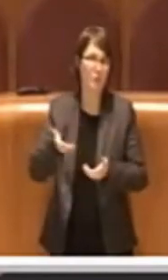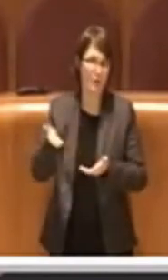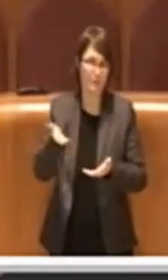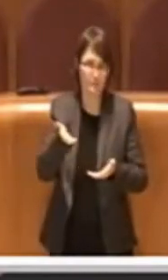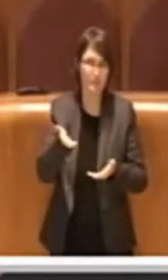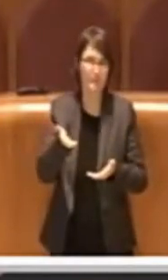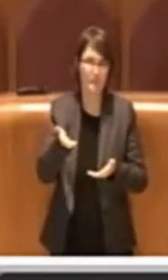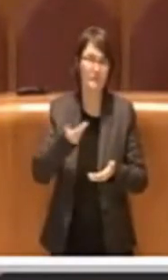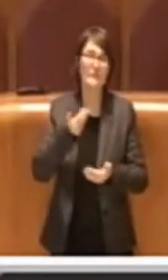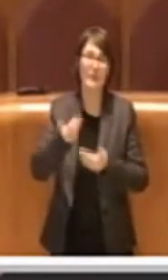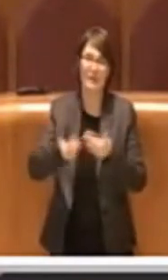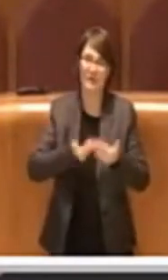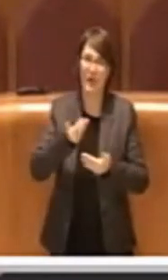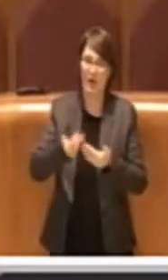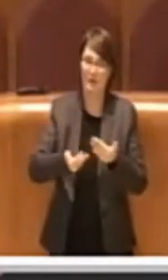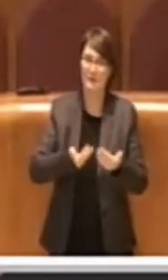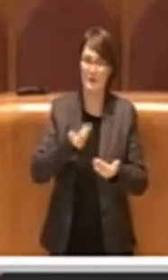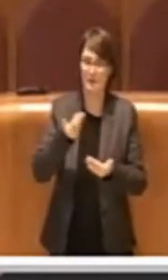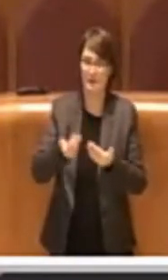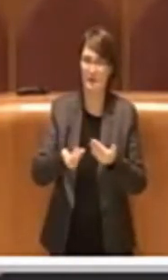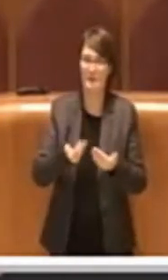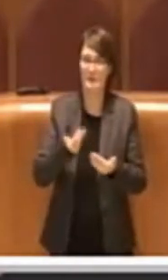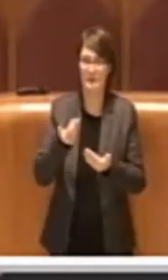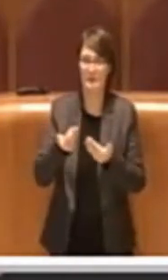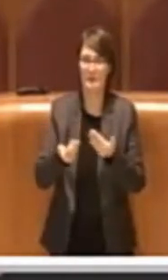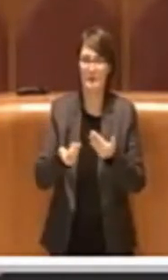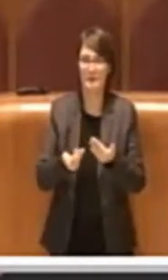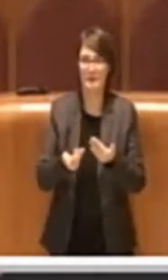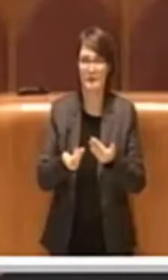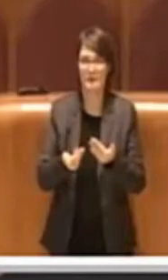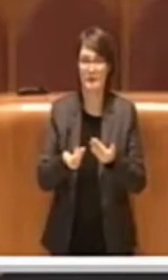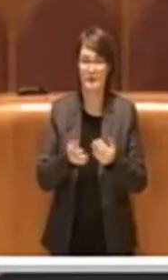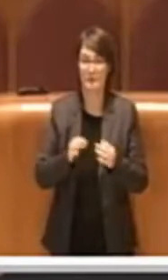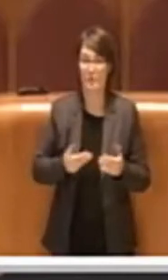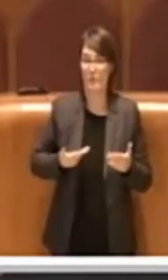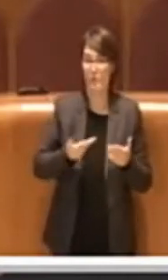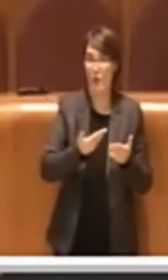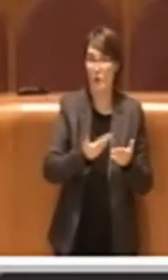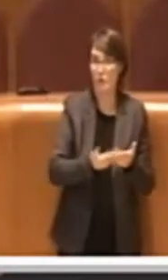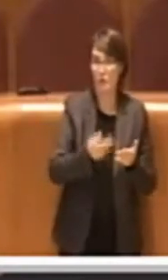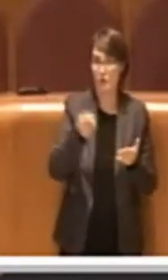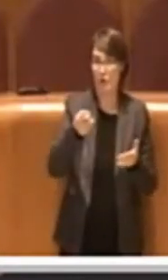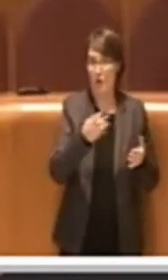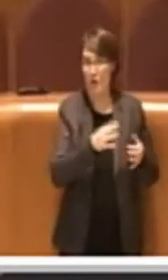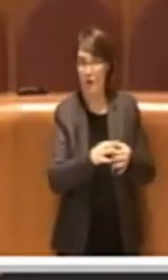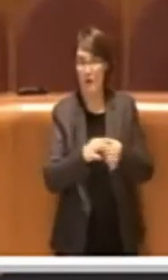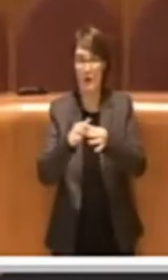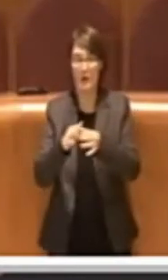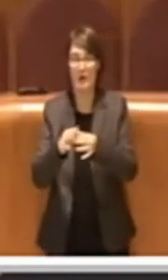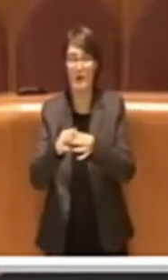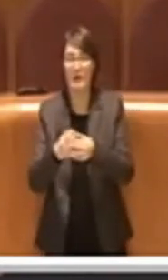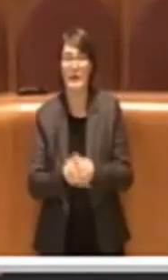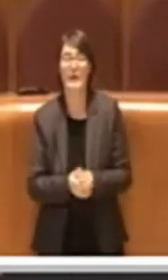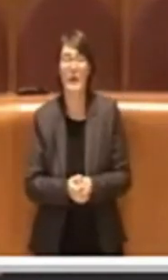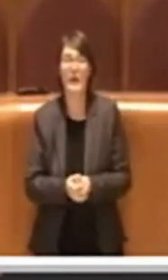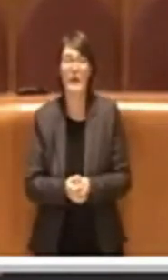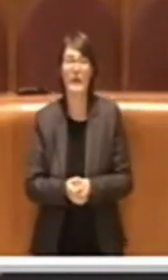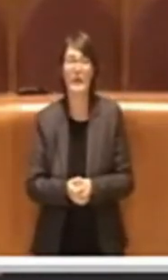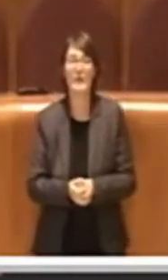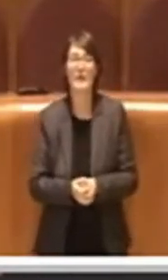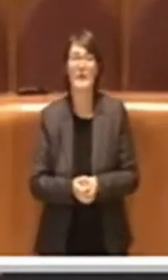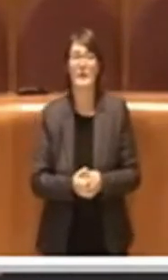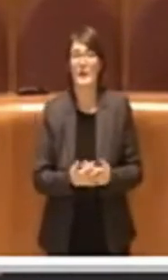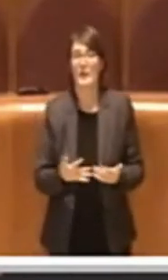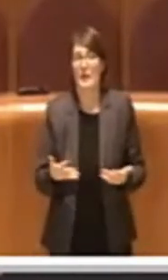richieste che vengono effettuate con questa mozione. È importante